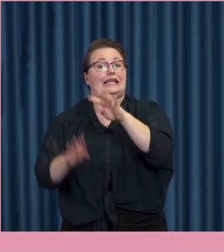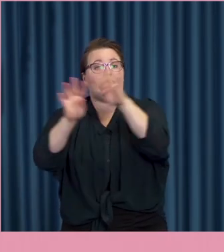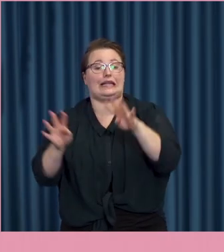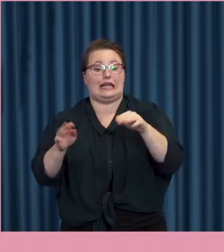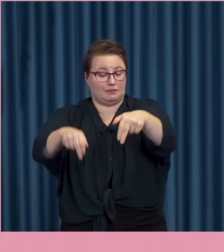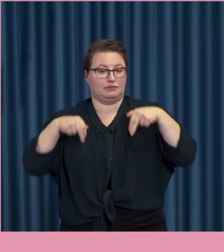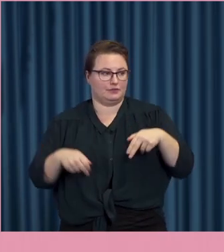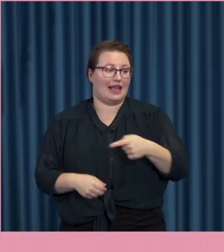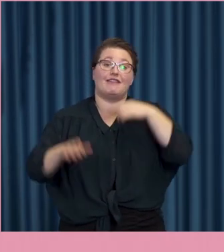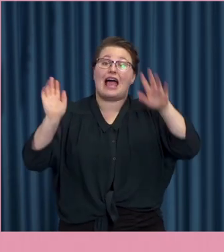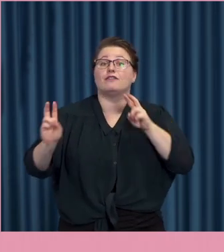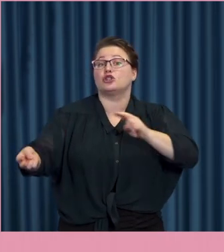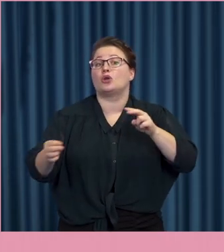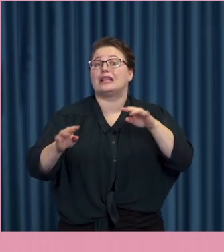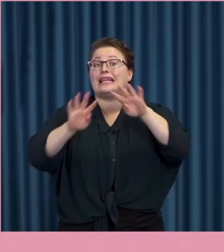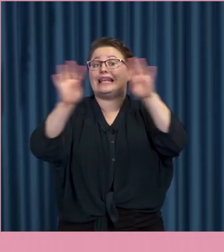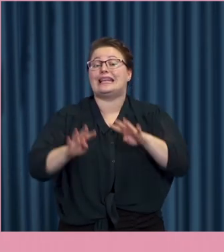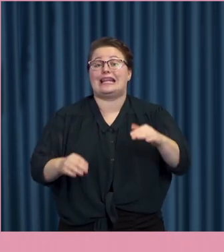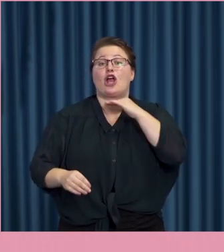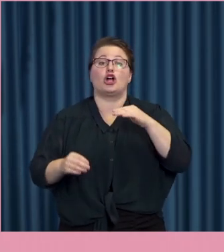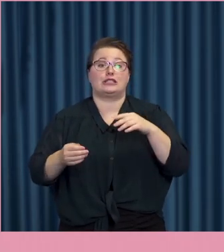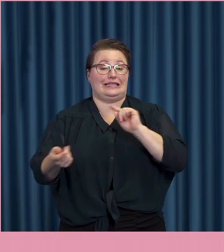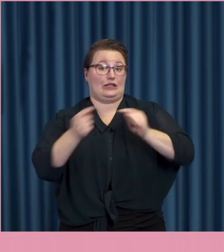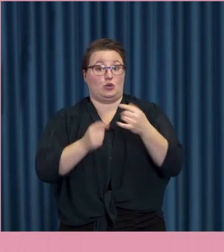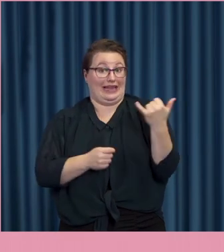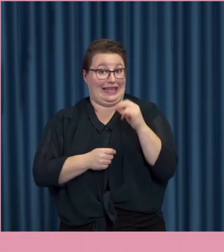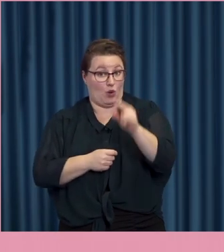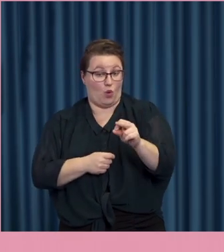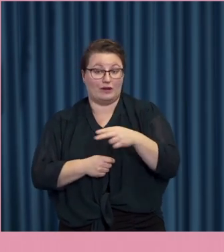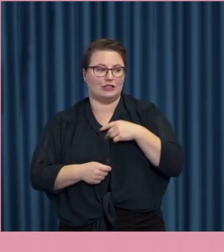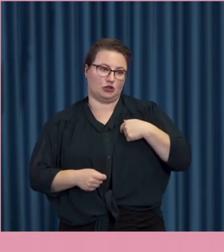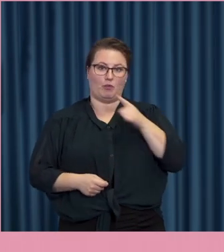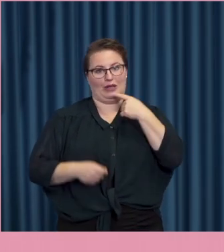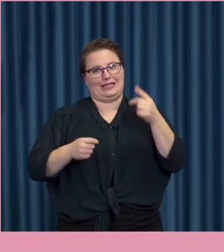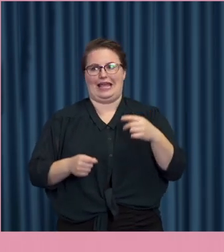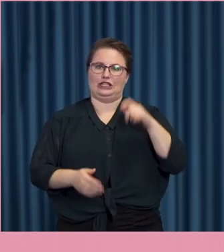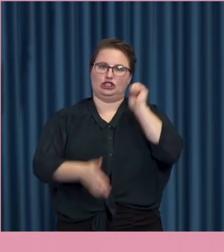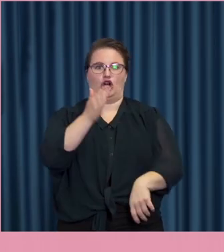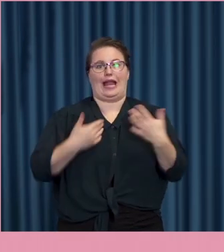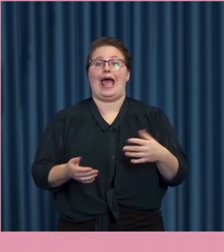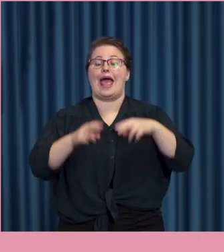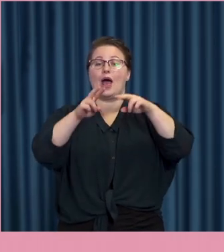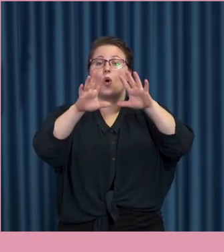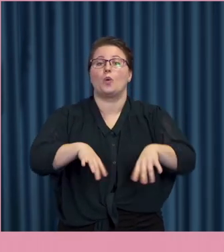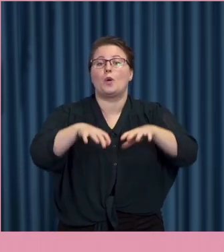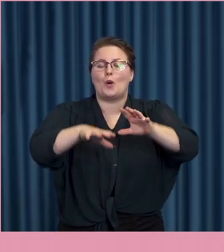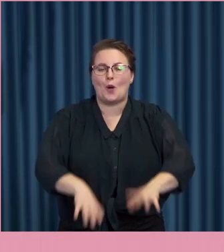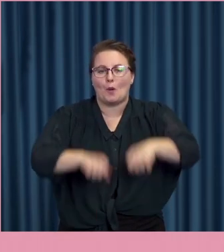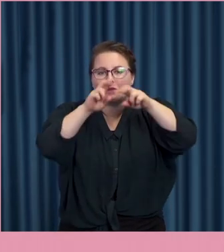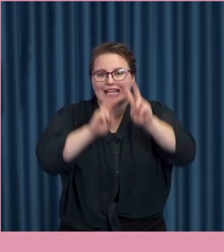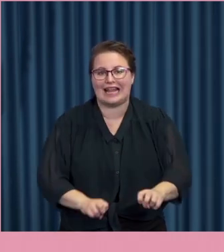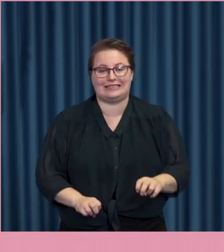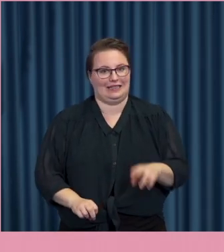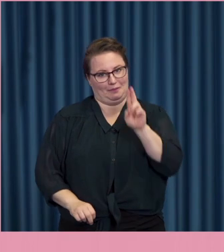Vi har haft den här näthatsdiskussionen nu i tio år. Det började med uppdraggranskning, brukar jag säga. Ja, gjorde det naturligtvis inte. Men diskussionen tog fart med ett program